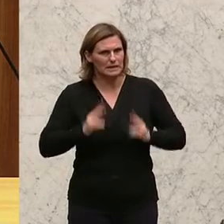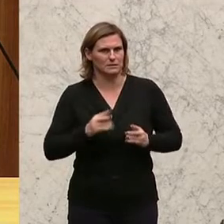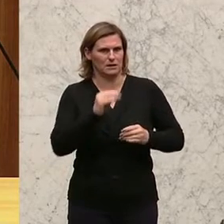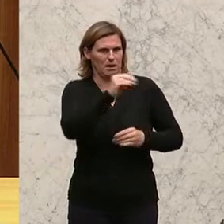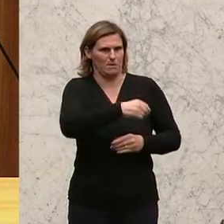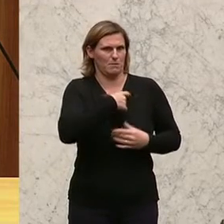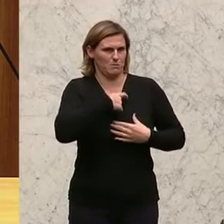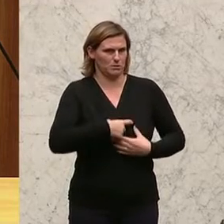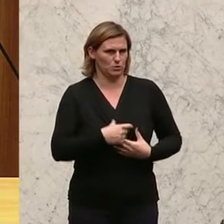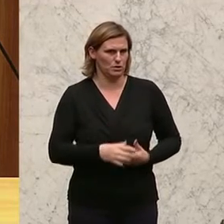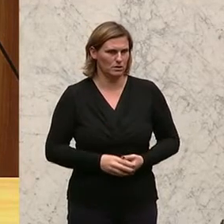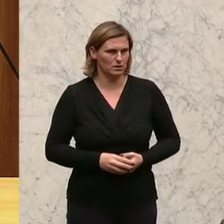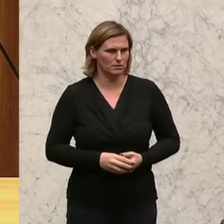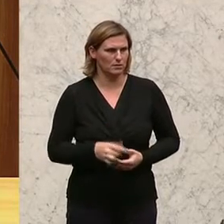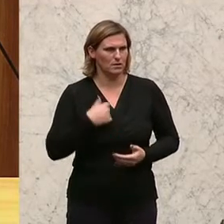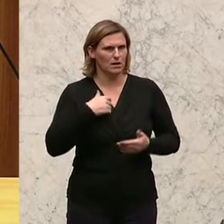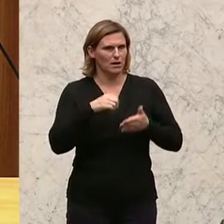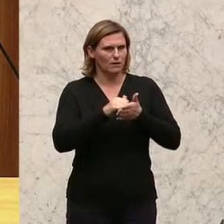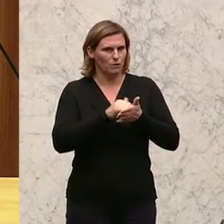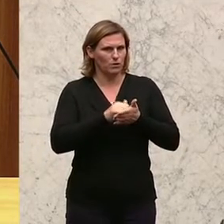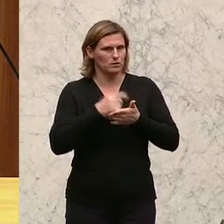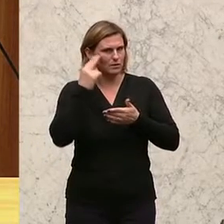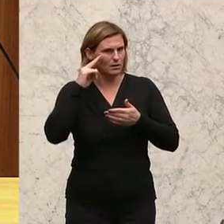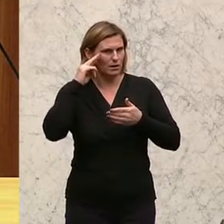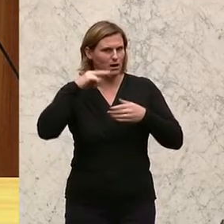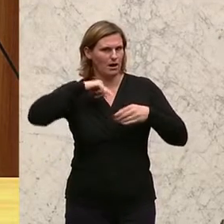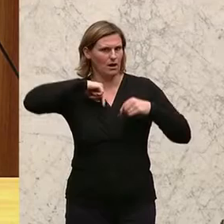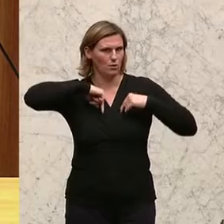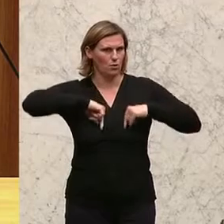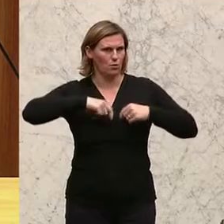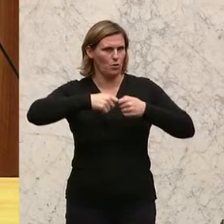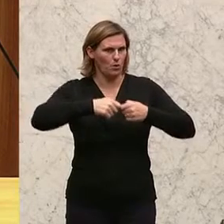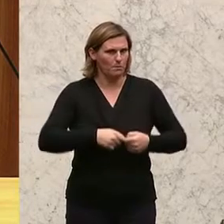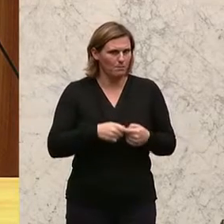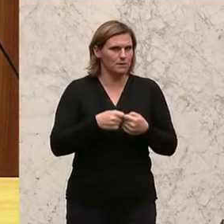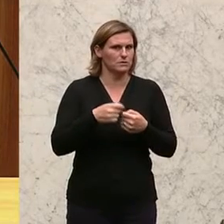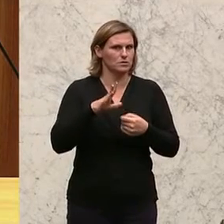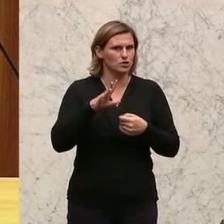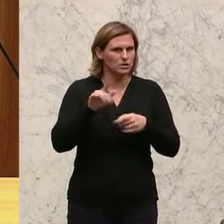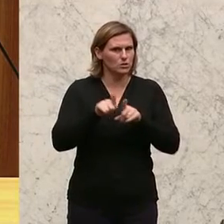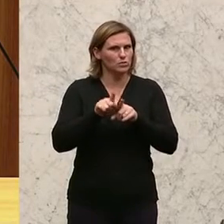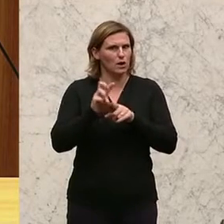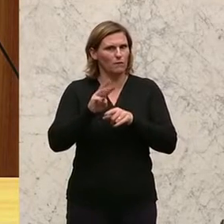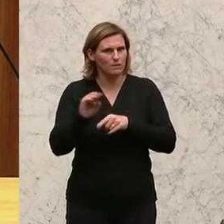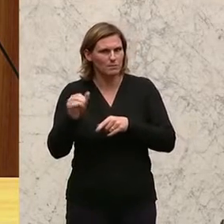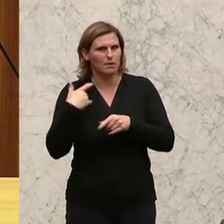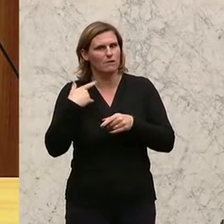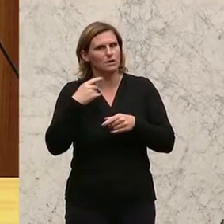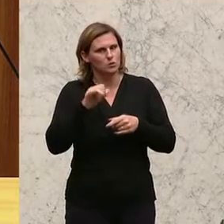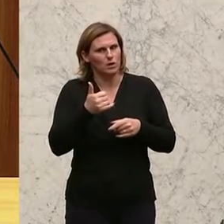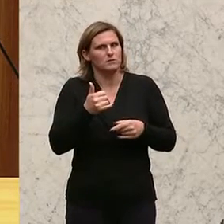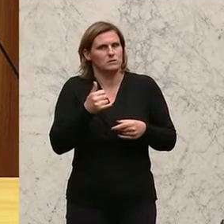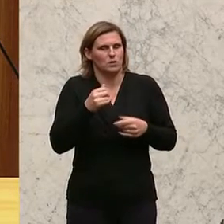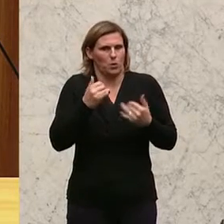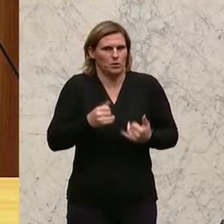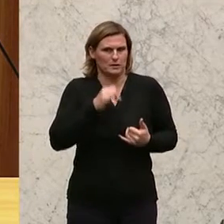Es freut mich, dass der Herr Klubobmann-Schiede und auch der Kollege Wittmann zuerst ein Bekenntnis abgegeben haben dafür, dass wir heute nicht